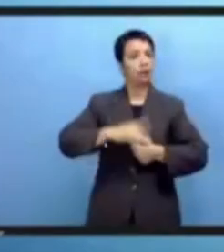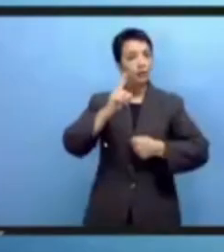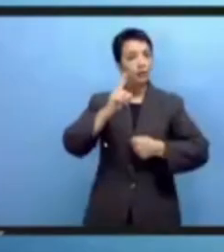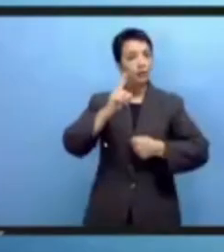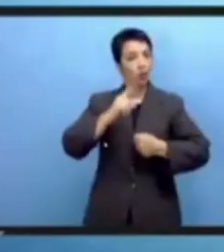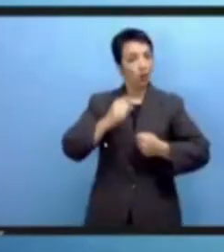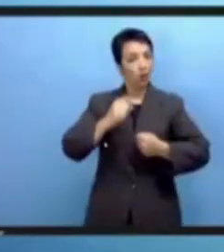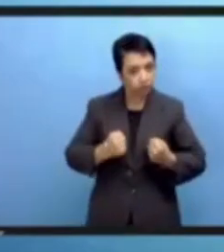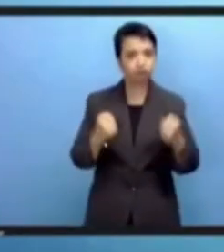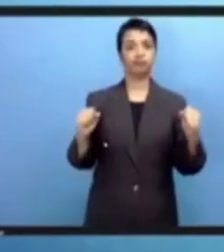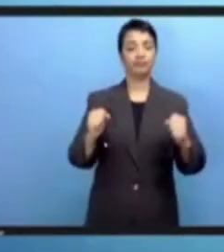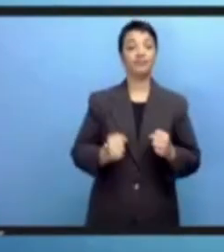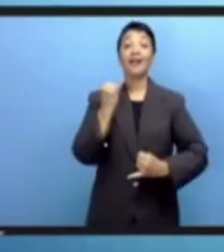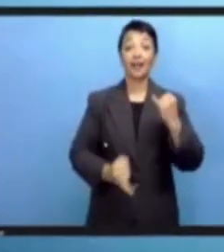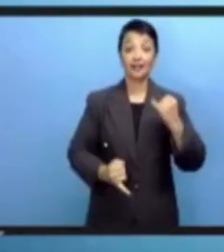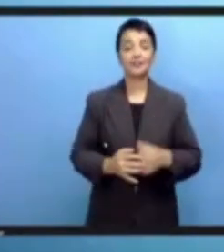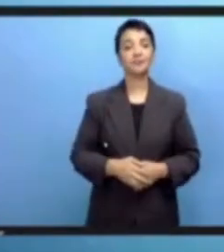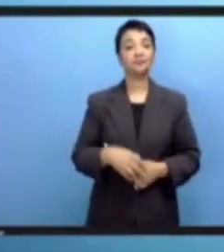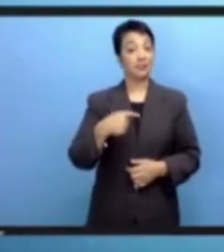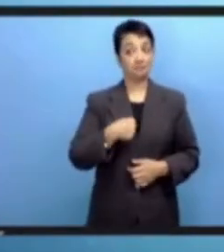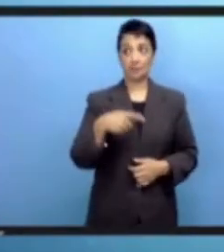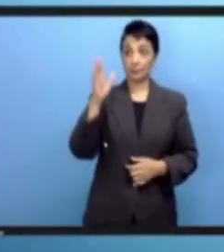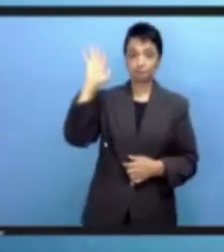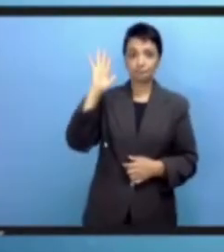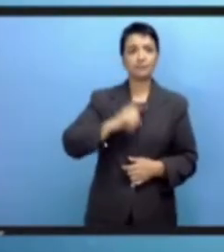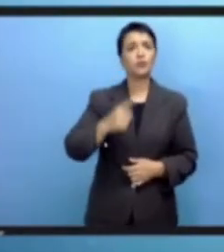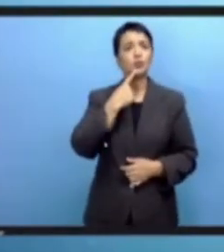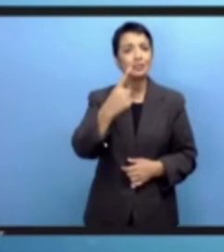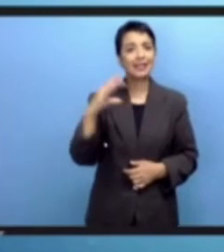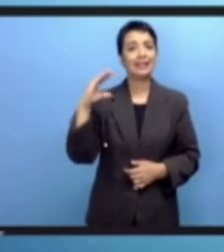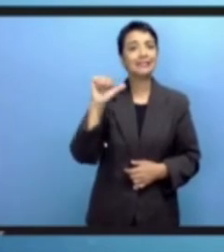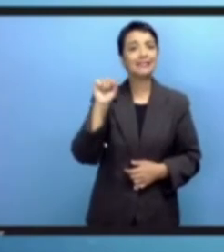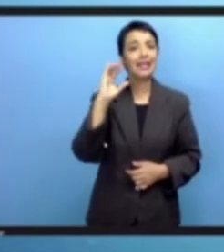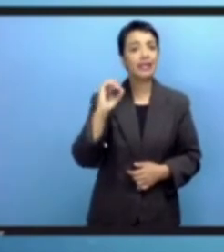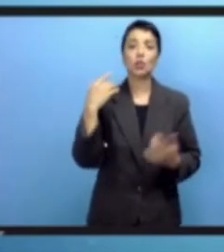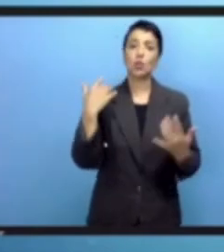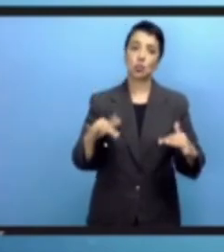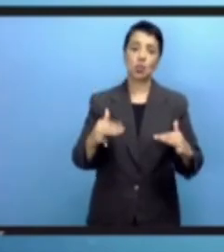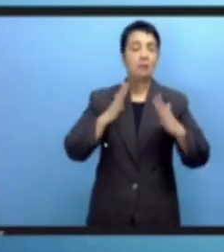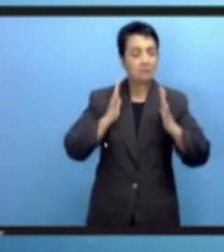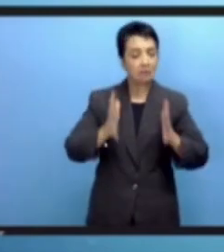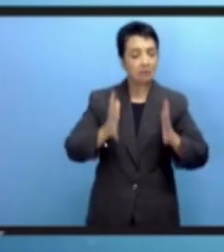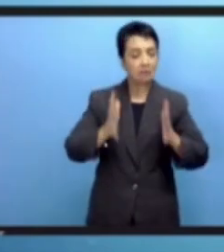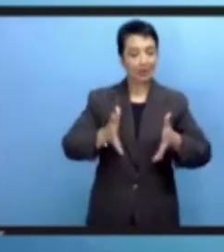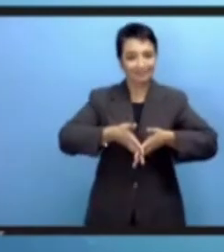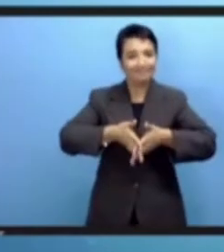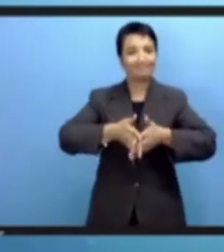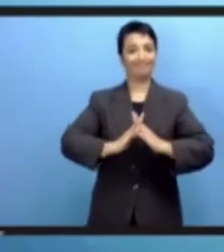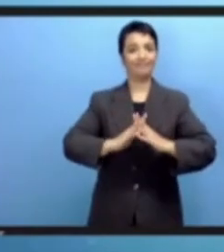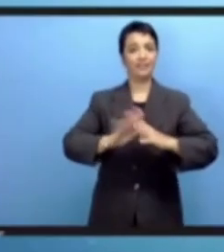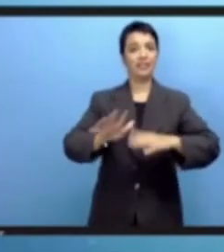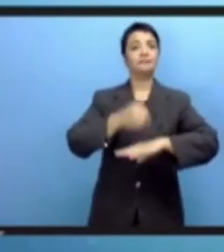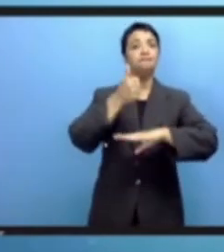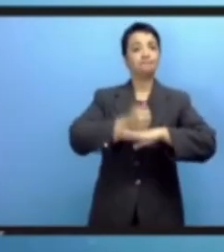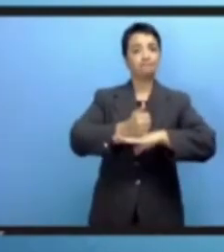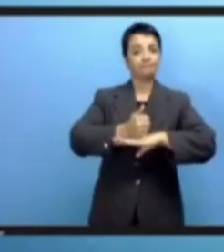والعمل على ضمان أن أصواتهم توصل إلينا أخيراً لا يمكن أن أقف هنا دون